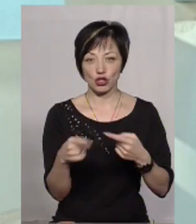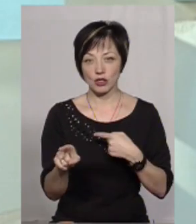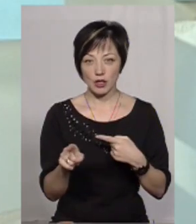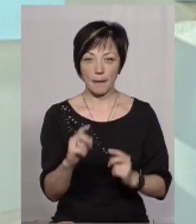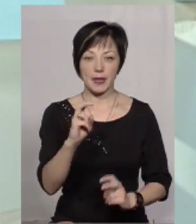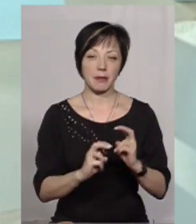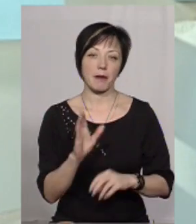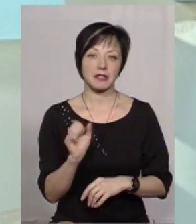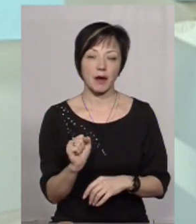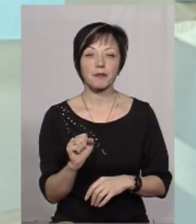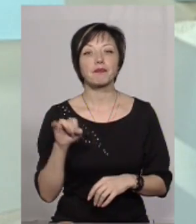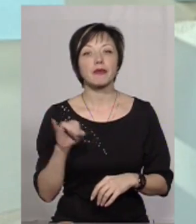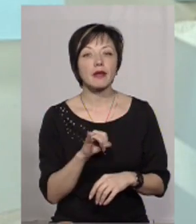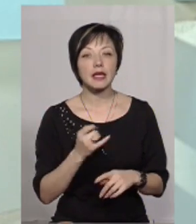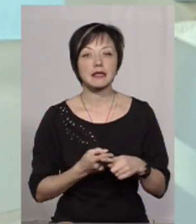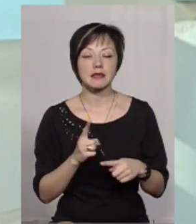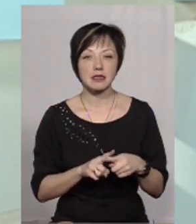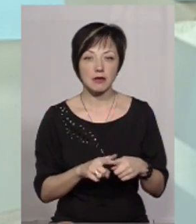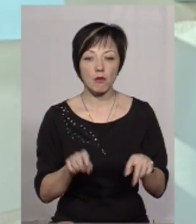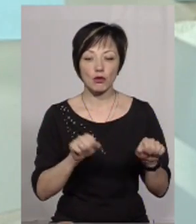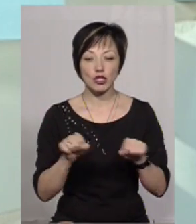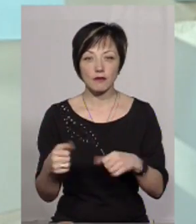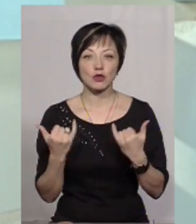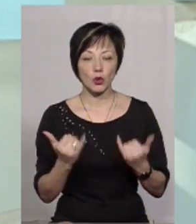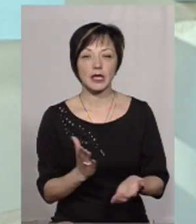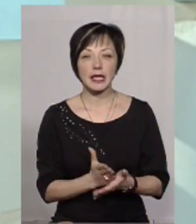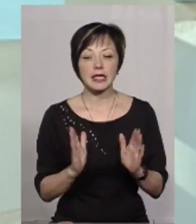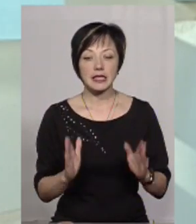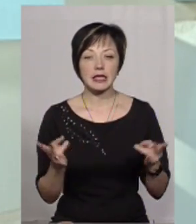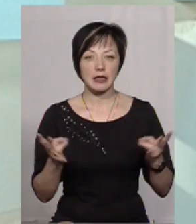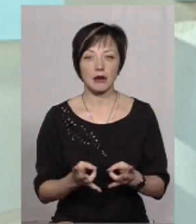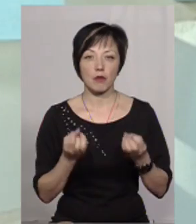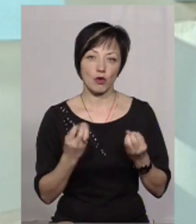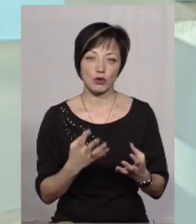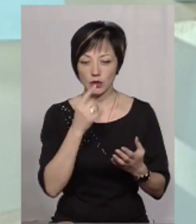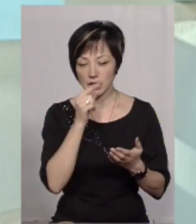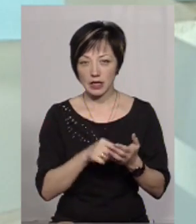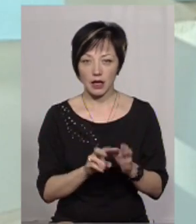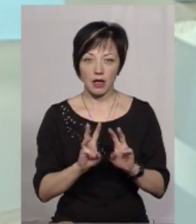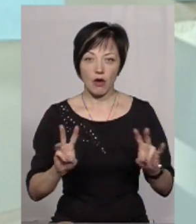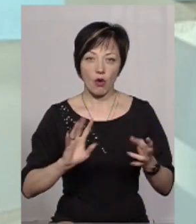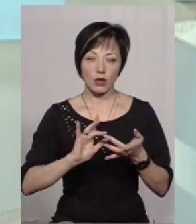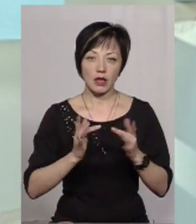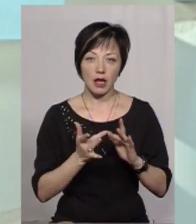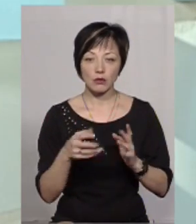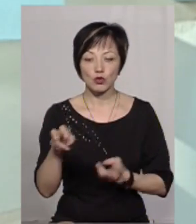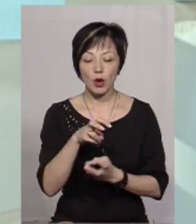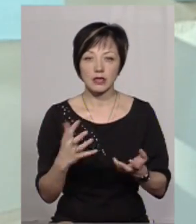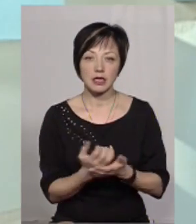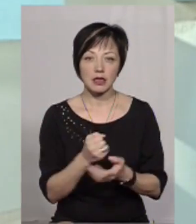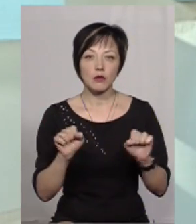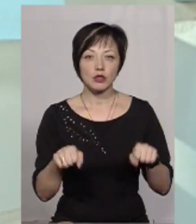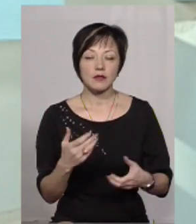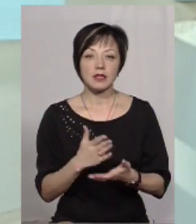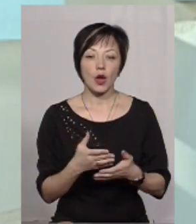чи іншого підприємства. І ці можливості сьогодні є, їх тільки треба просто зайти онлайн, пошукати і знайти, і є